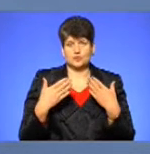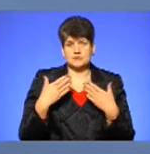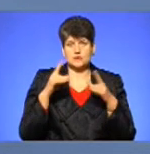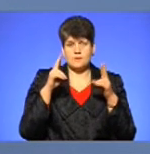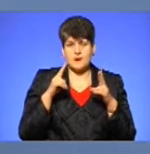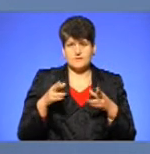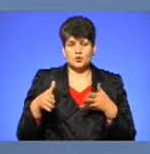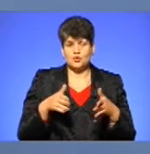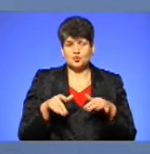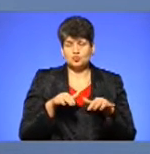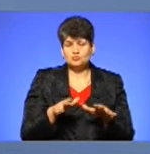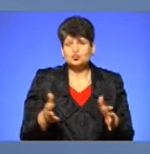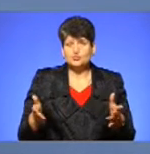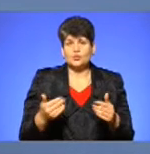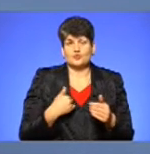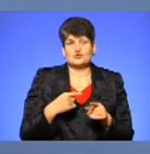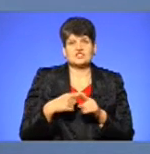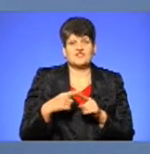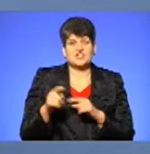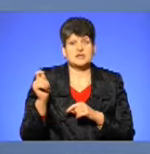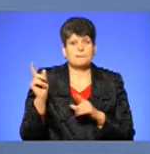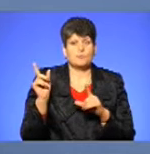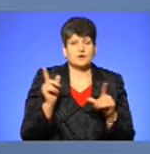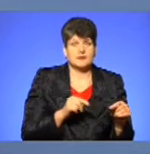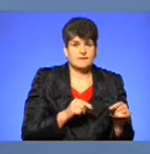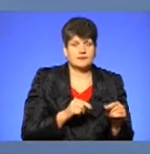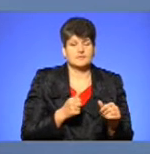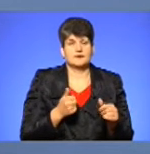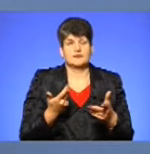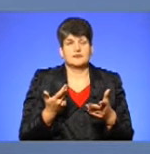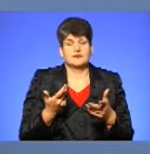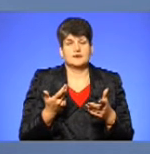хочуть швидше приїхати чи доїхати.